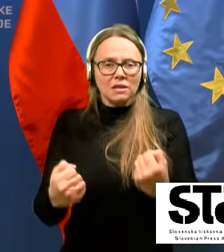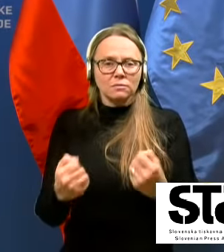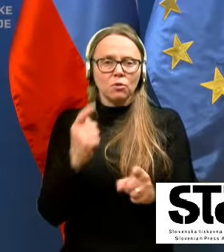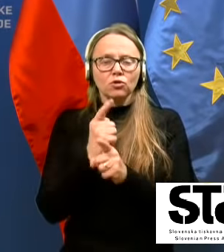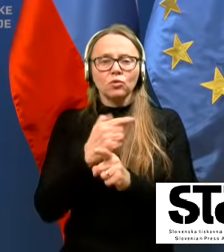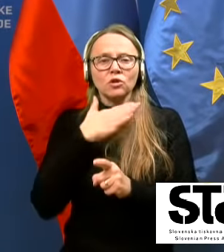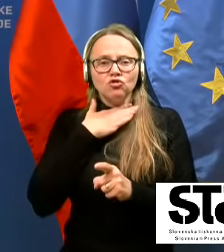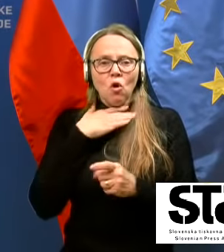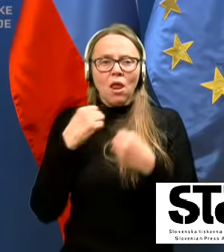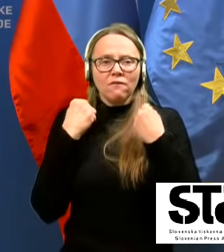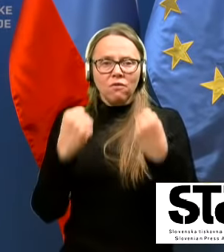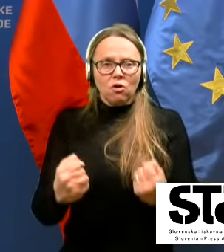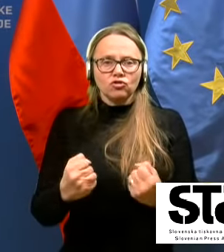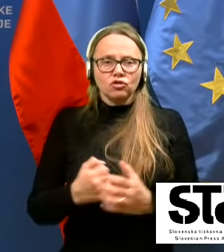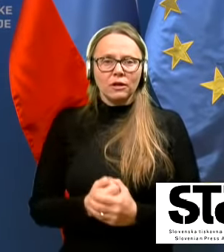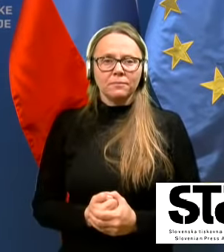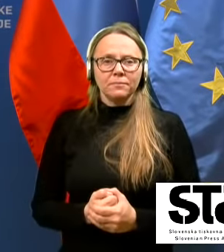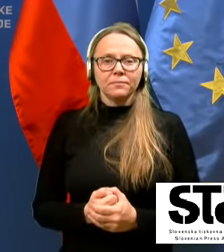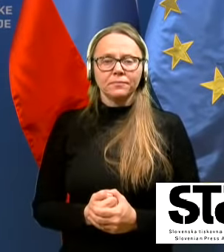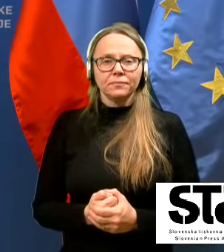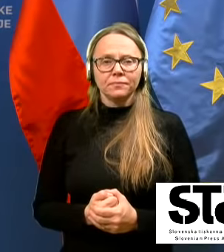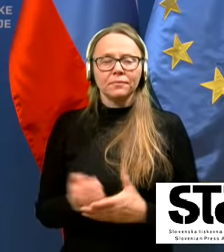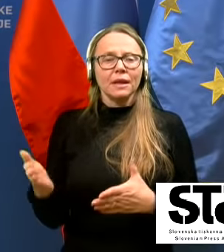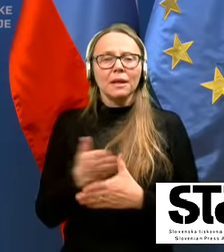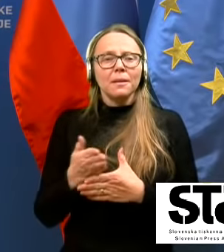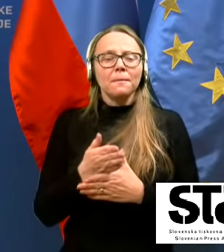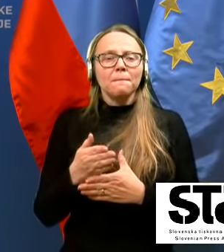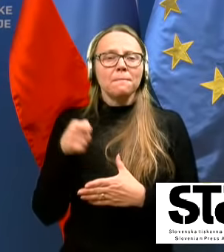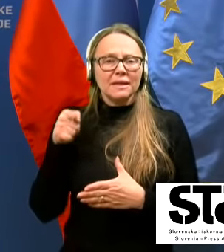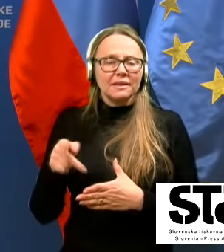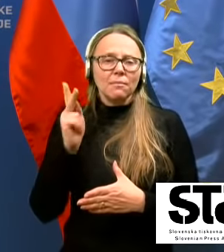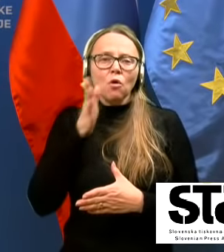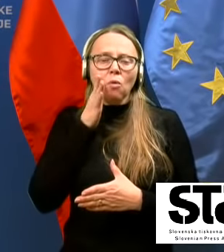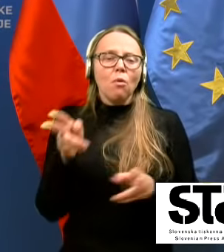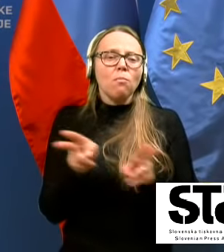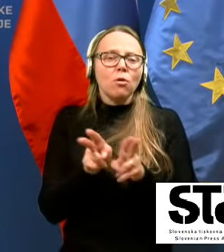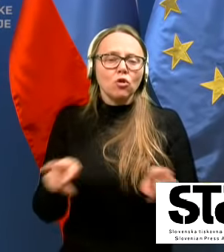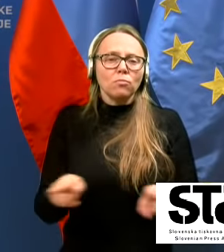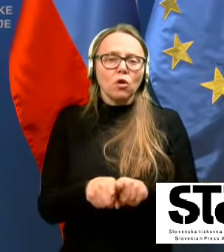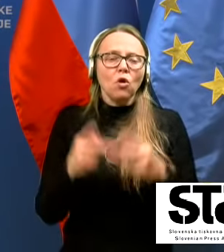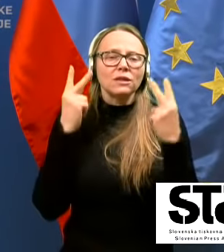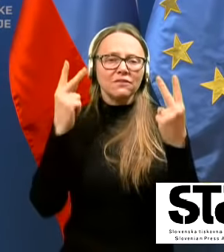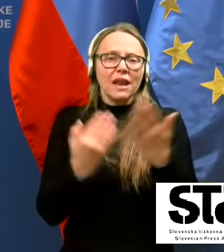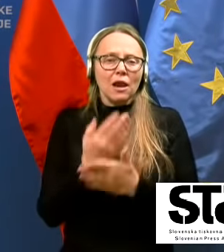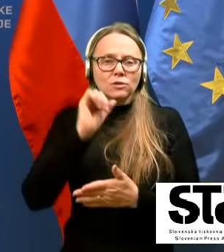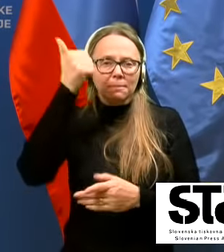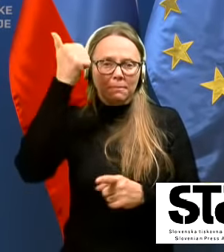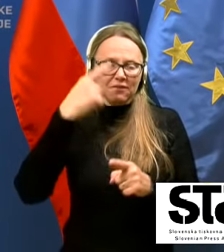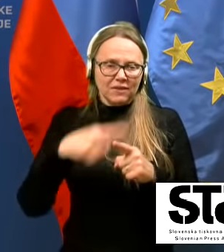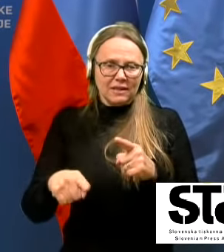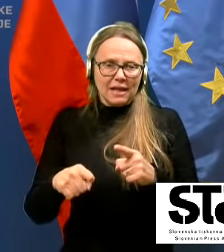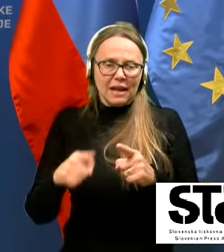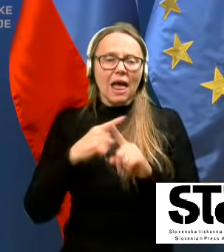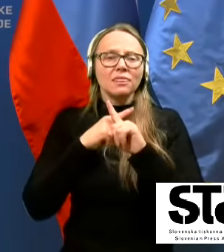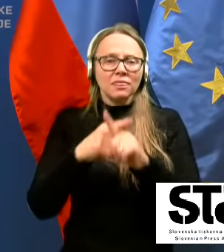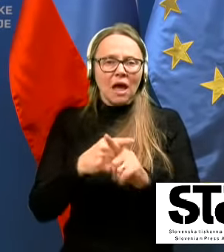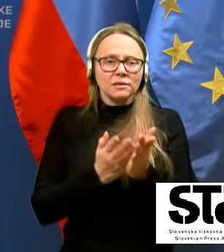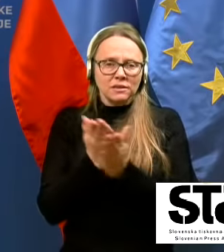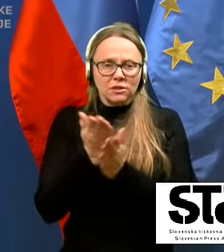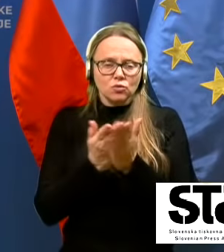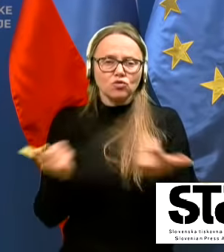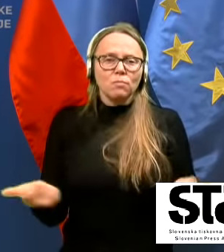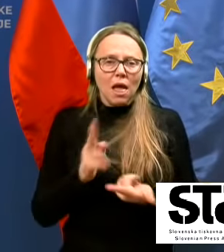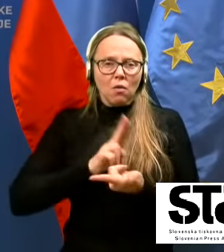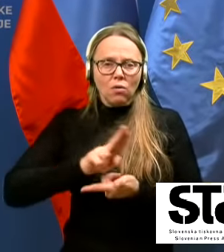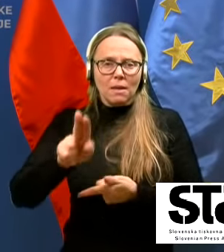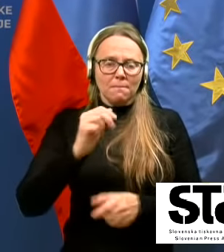šole vožnje, med tem, ko bo podobno, kot je veljalo za prvi val epidemije, taksi služba lahko naprej